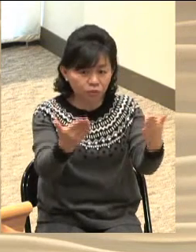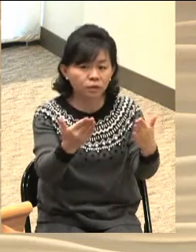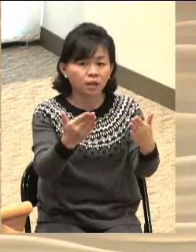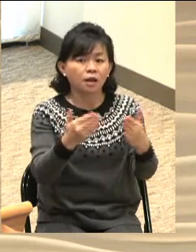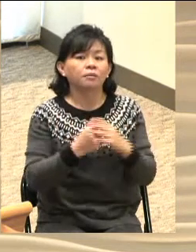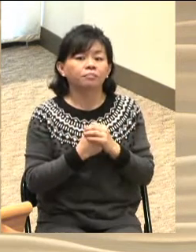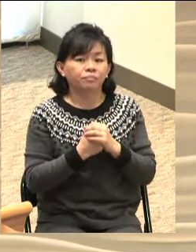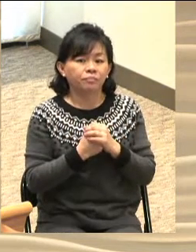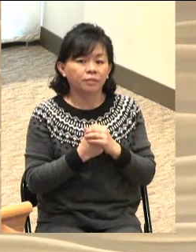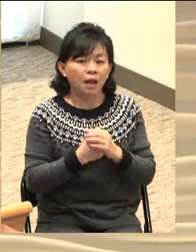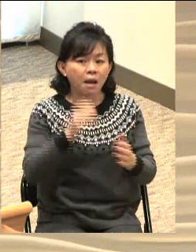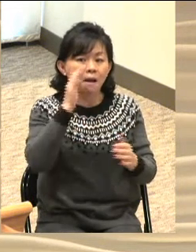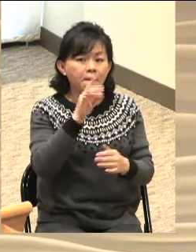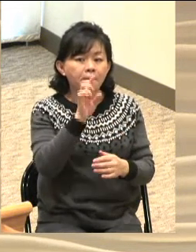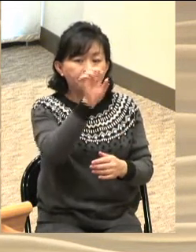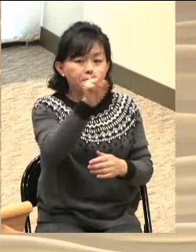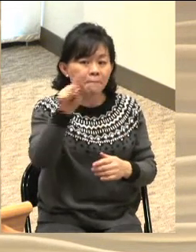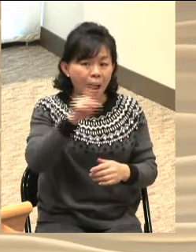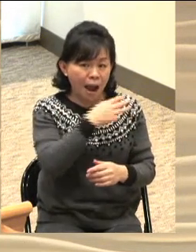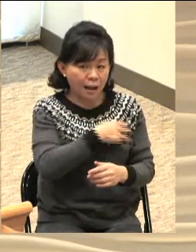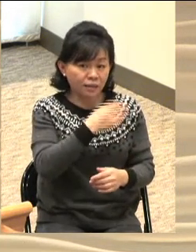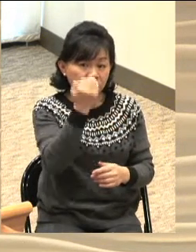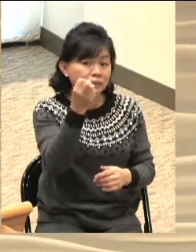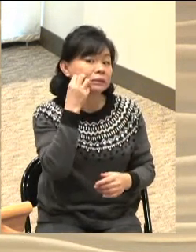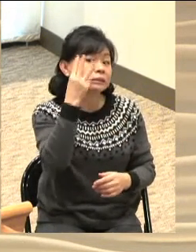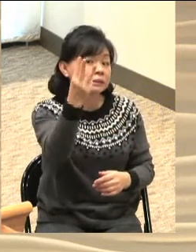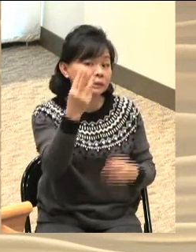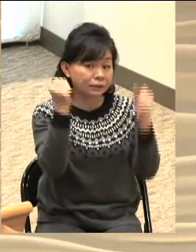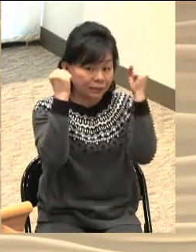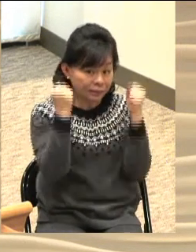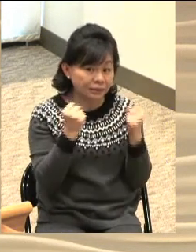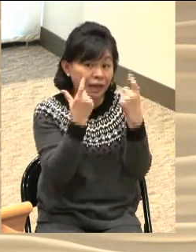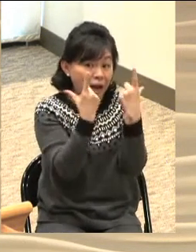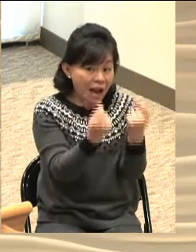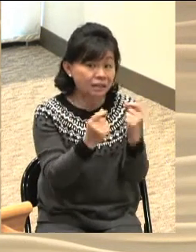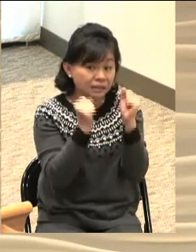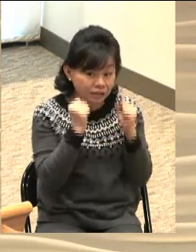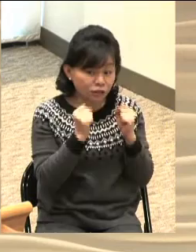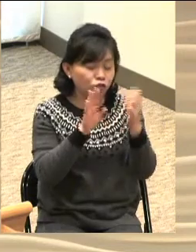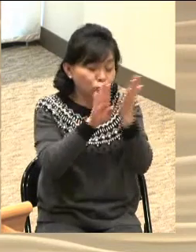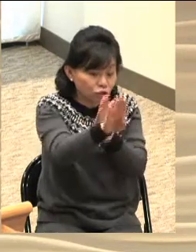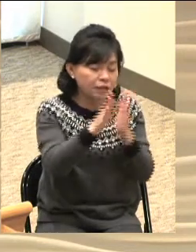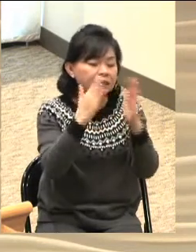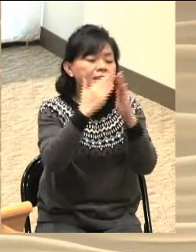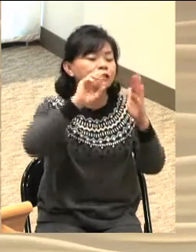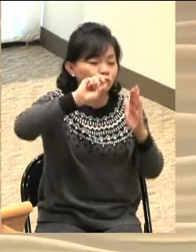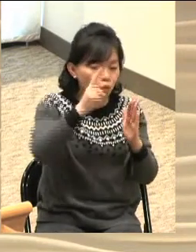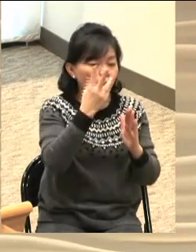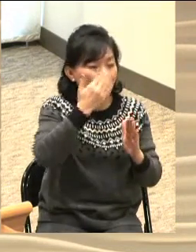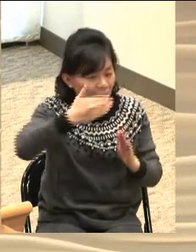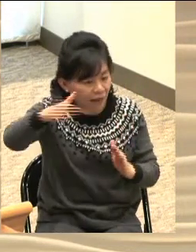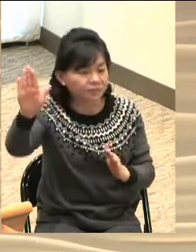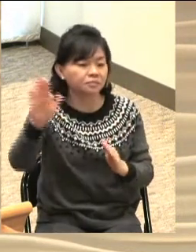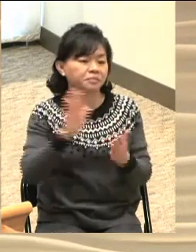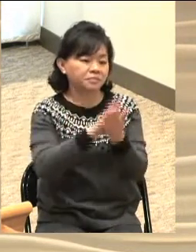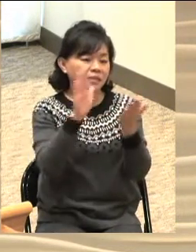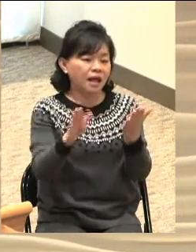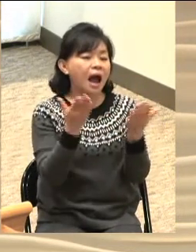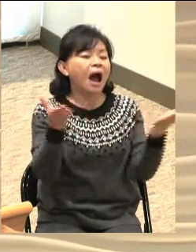하시리로다 하니라 마리아가 석 달쯤 함께 있다가 집으로 돌아가니라